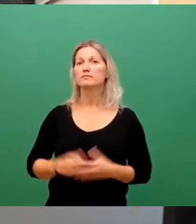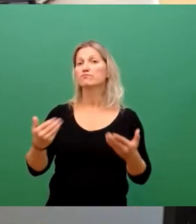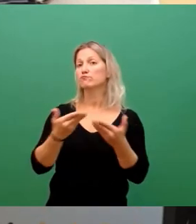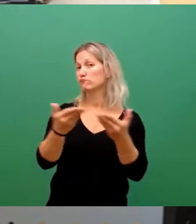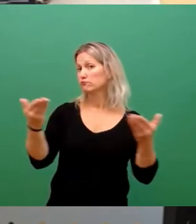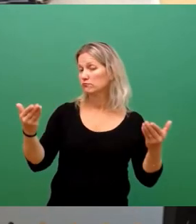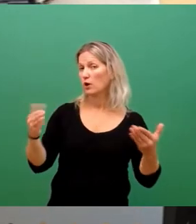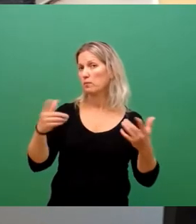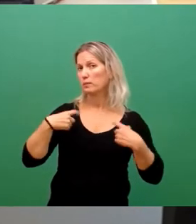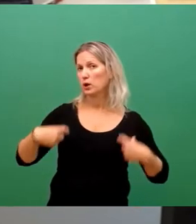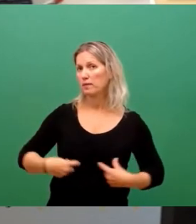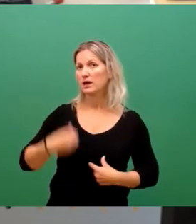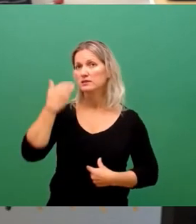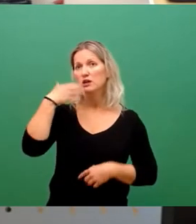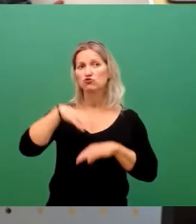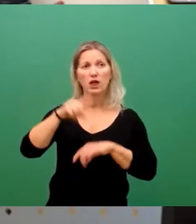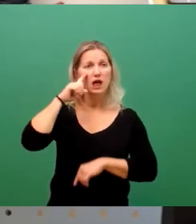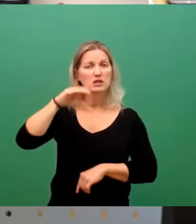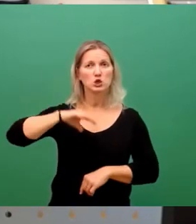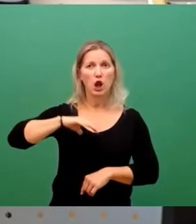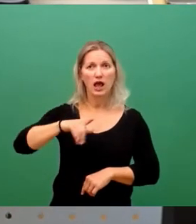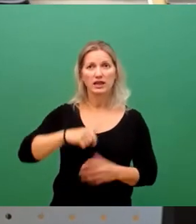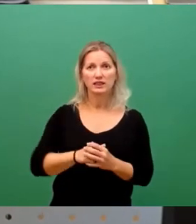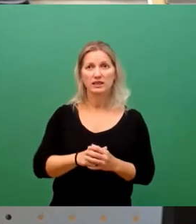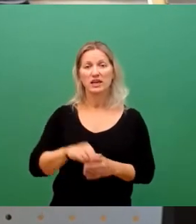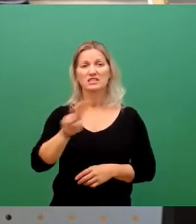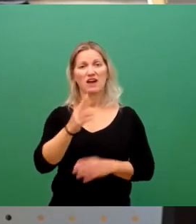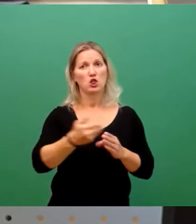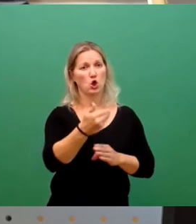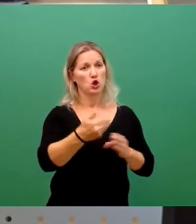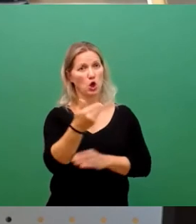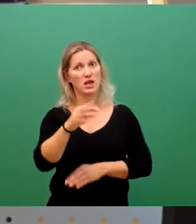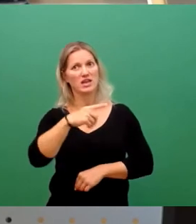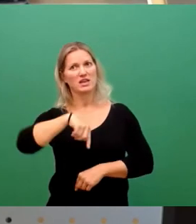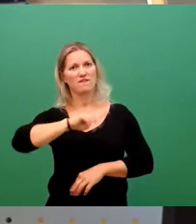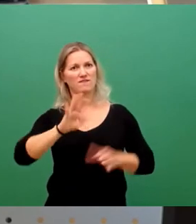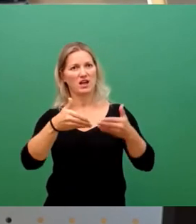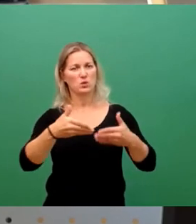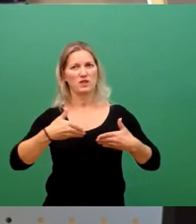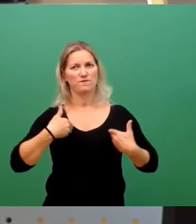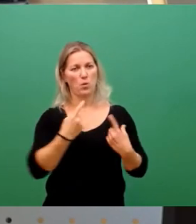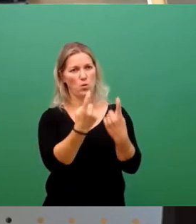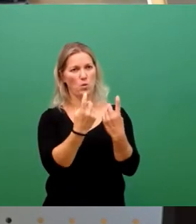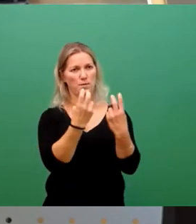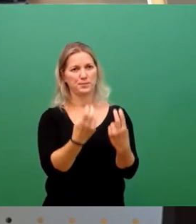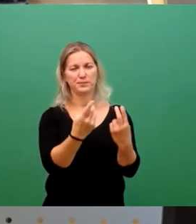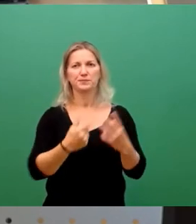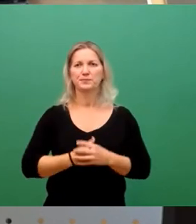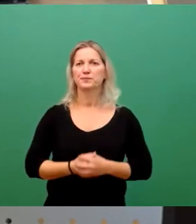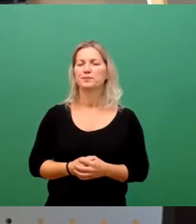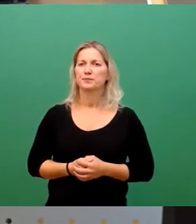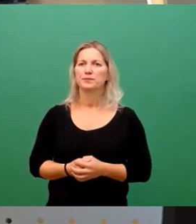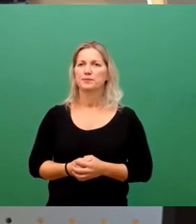Stadträte und Stadträrtskollegen, die beiden neun in unserer Fraktion freue ich mich besonders. Tja, ich hatte ja